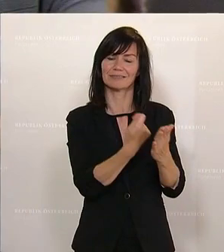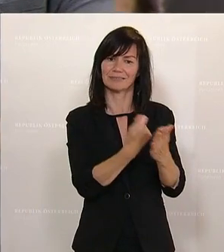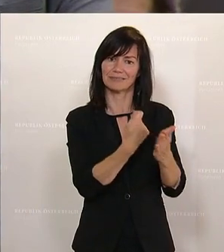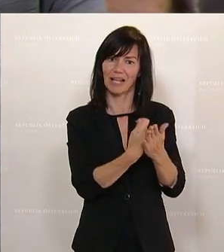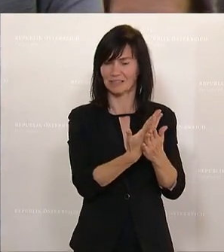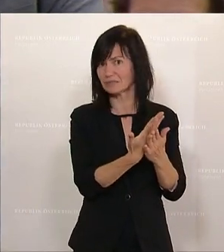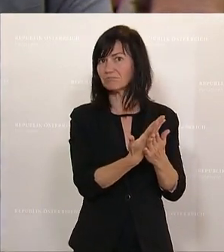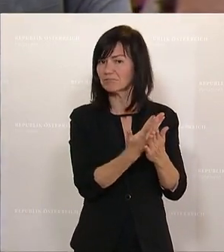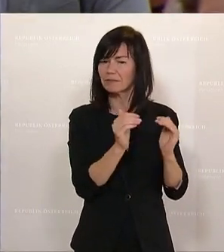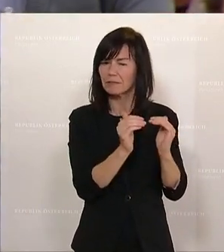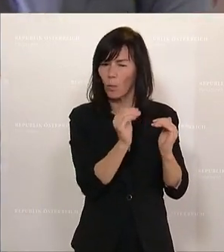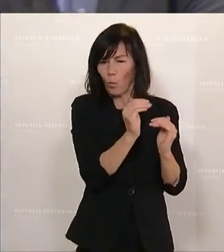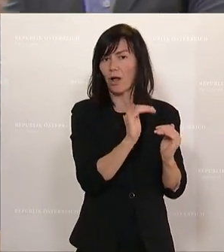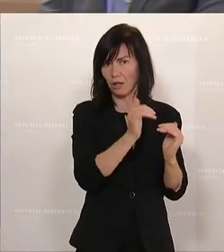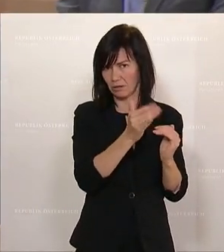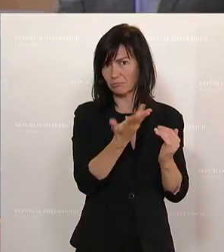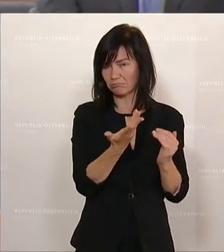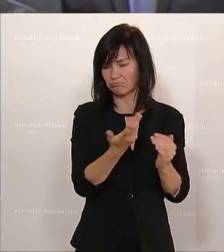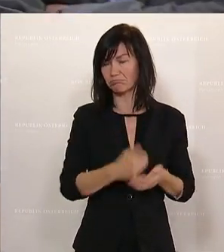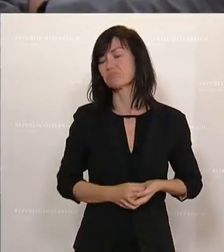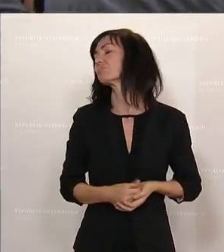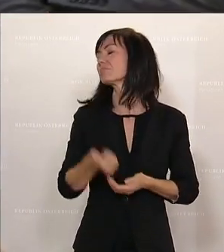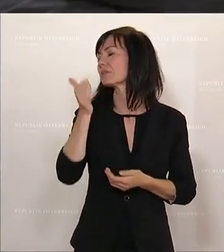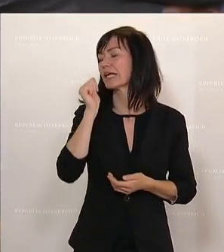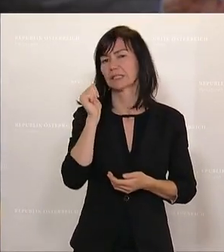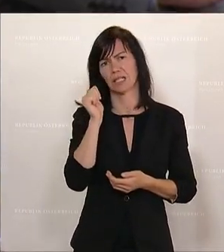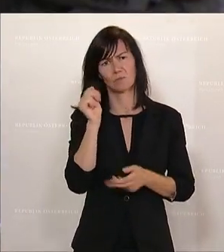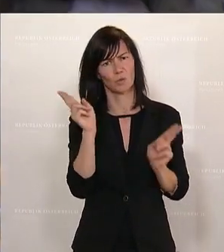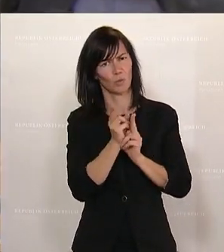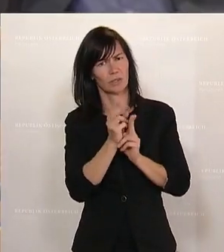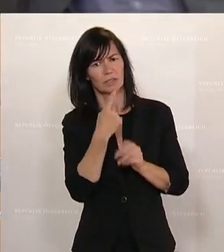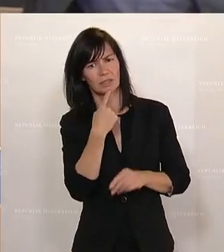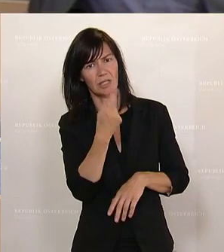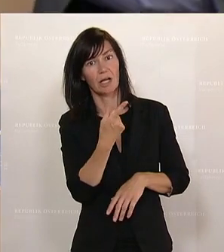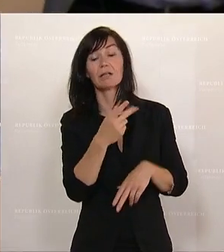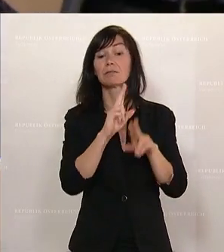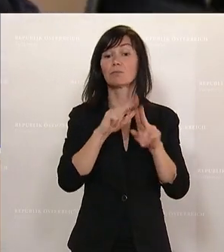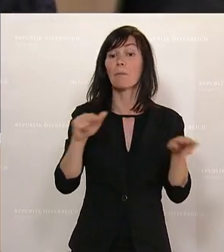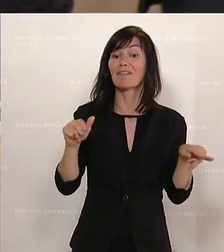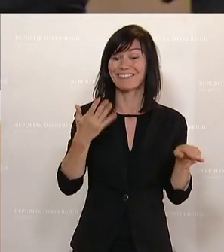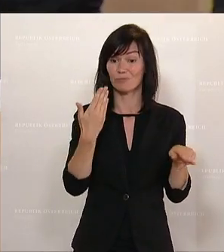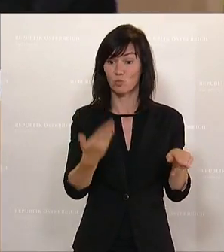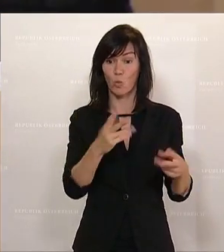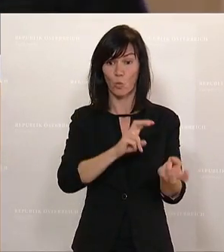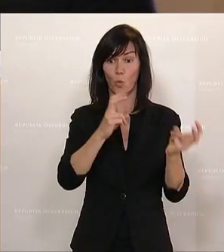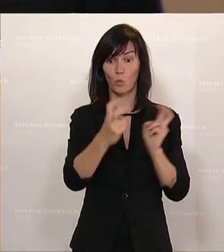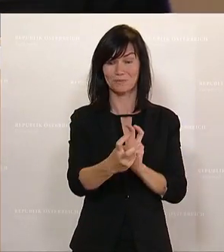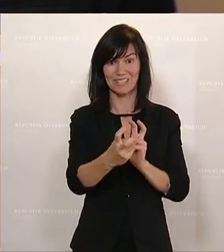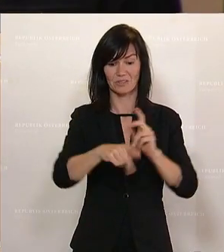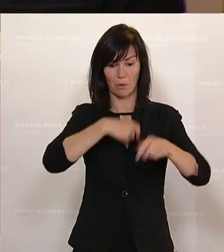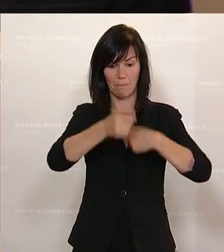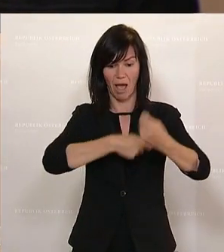Ich habe gestern schon einmal kurz angesprochen, normalerweise dauert die Umsetzung einer solchen